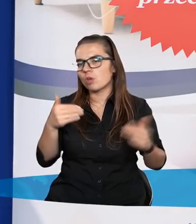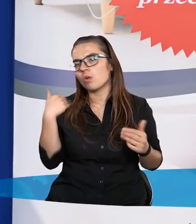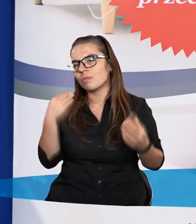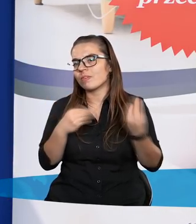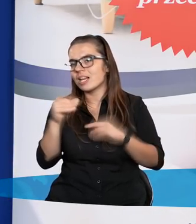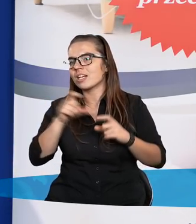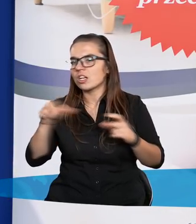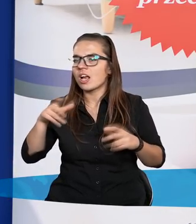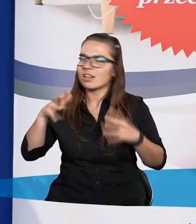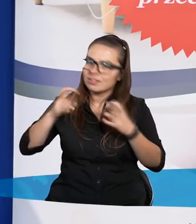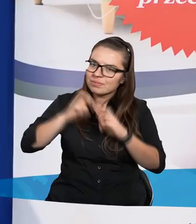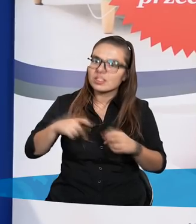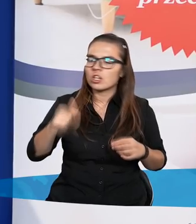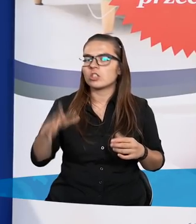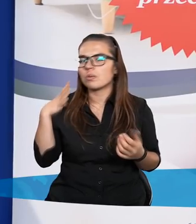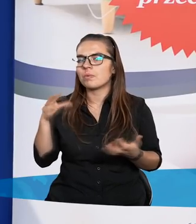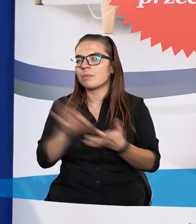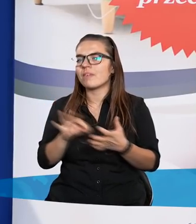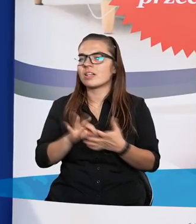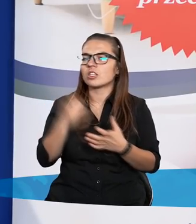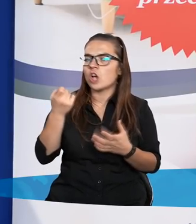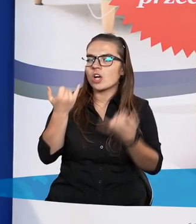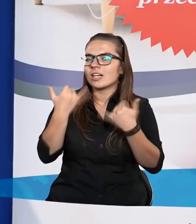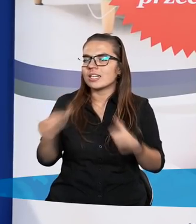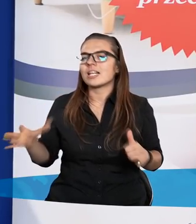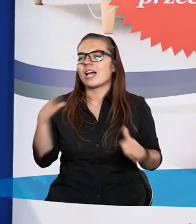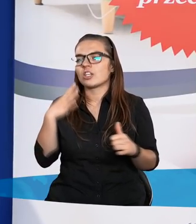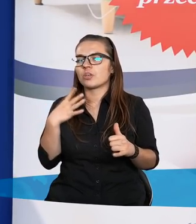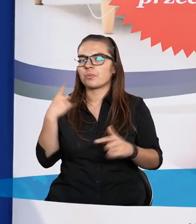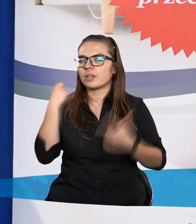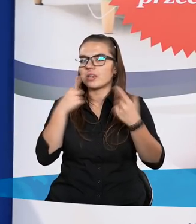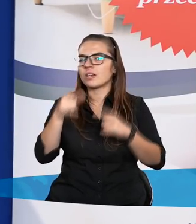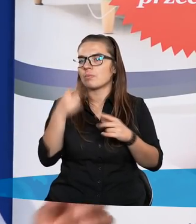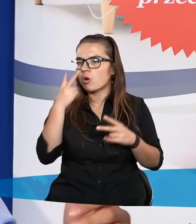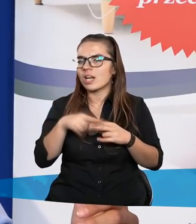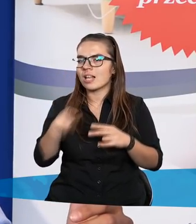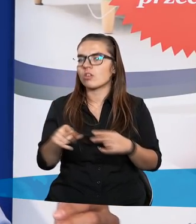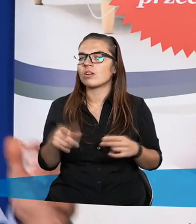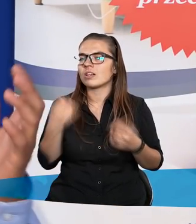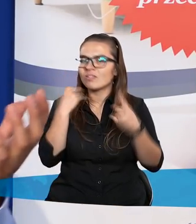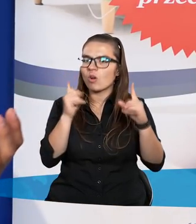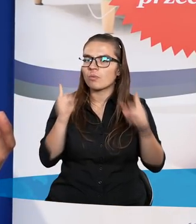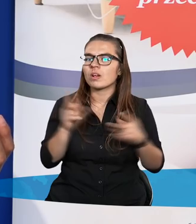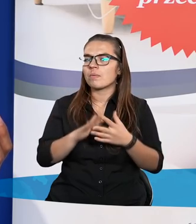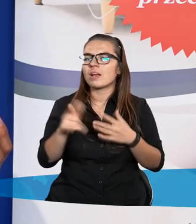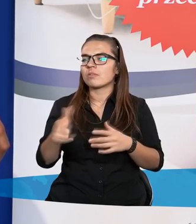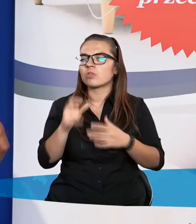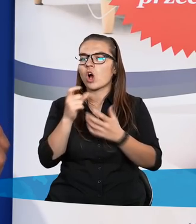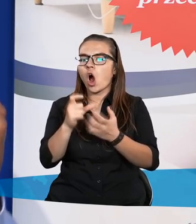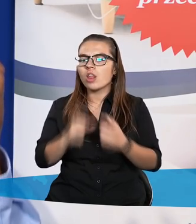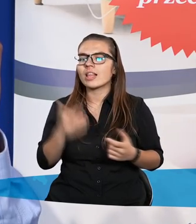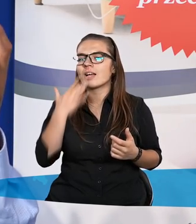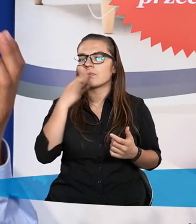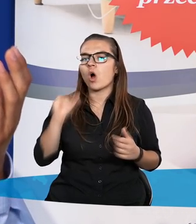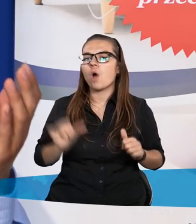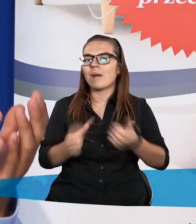może więcej czasu, to pewnie może troszeczkę inaczej byśmy spoglądali na niego. Ja bym zwrócił uwagę, że bezpośredni kontekst mówi o